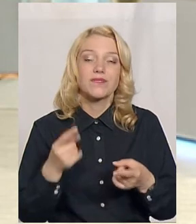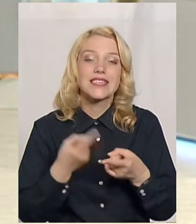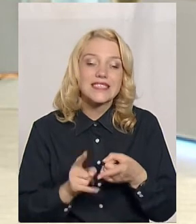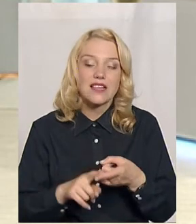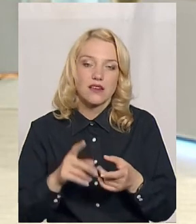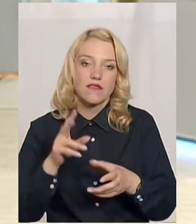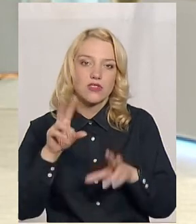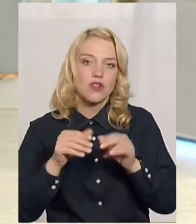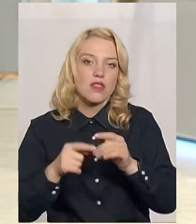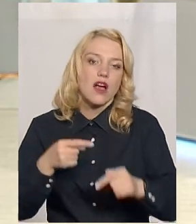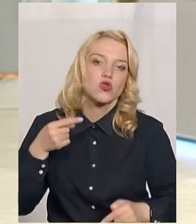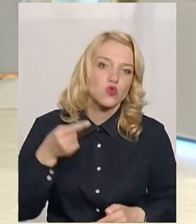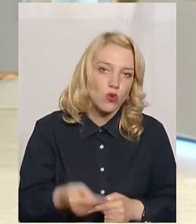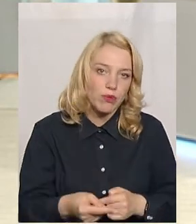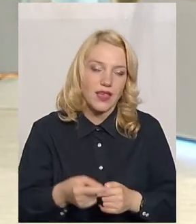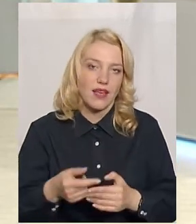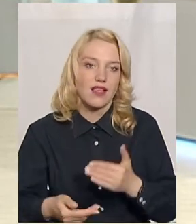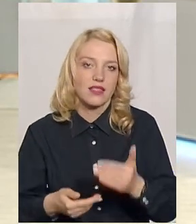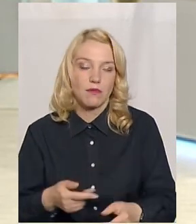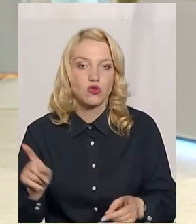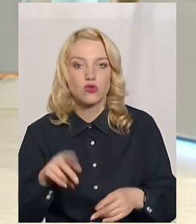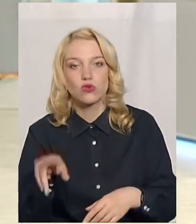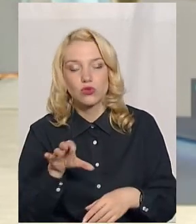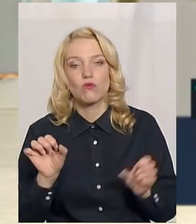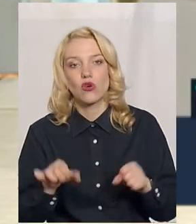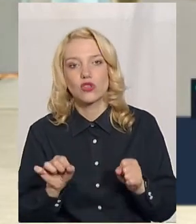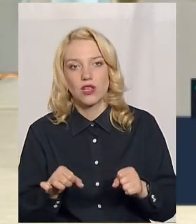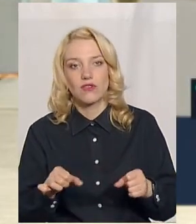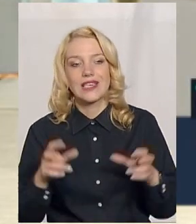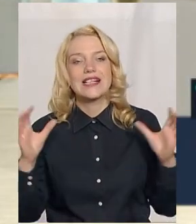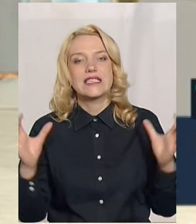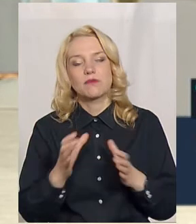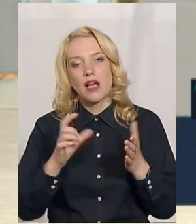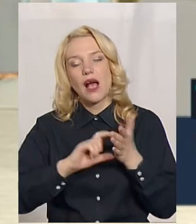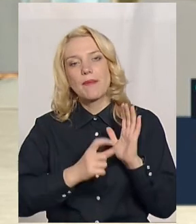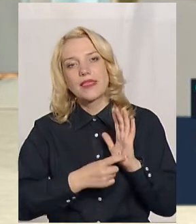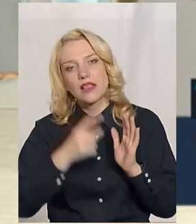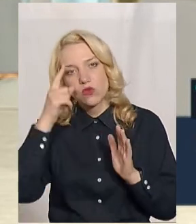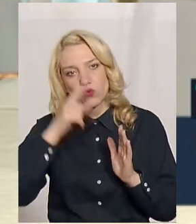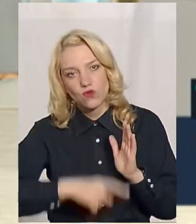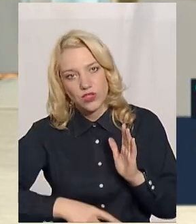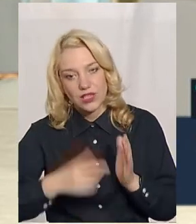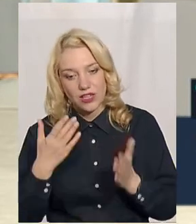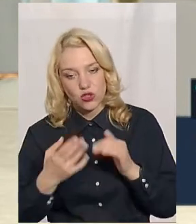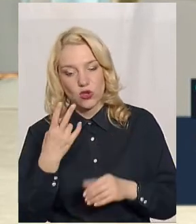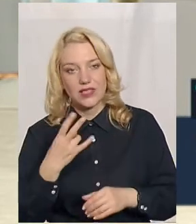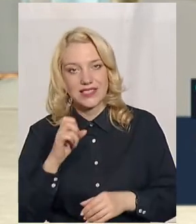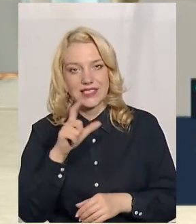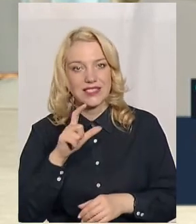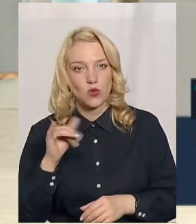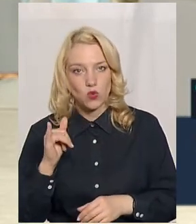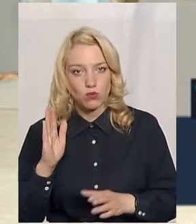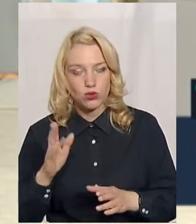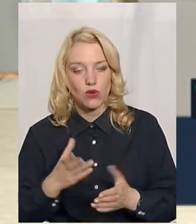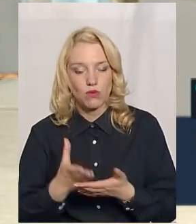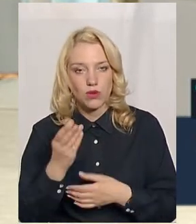наступний етап. Щодо можливості збереження кабінетів довіри. Якщо НСЗУ буде оплачувати